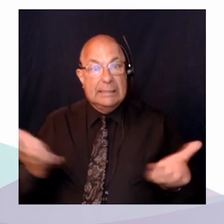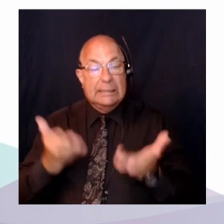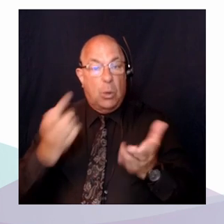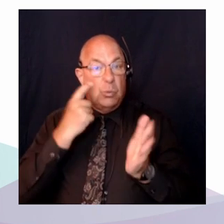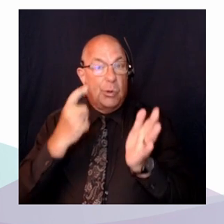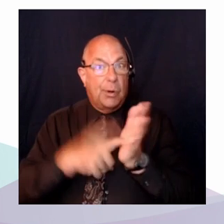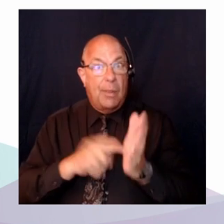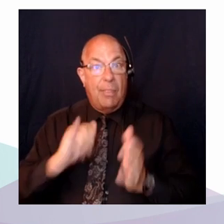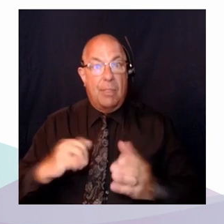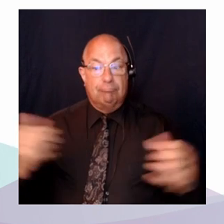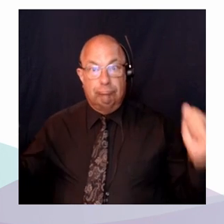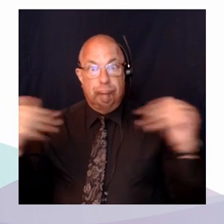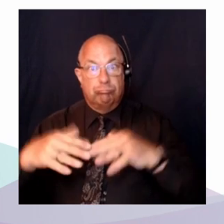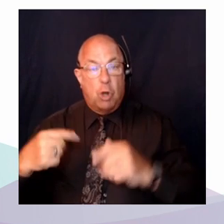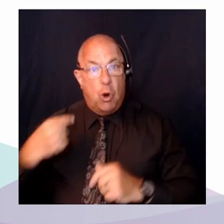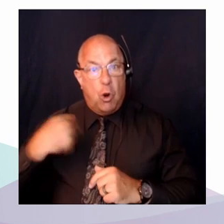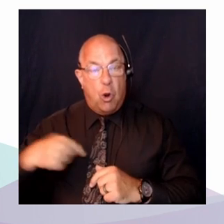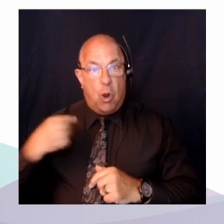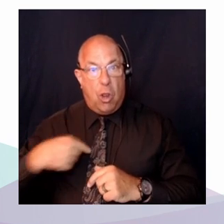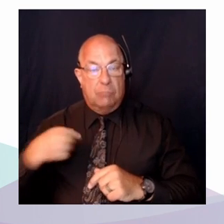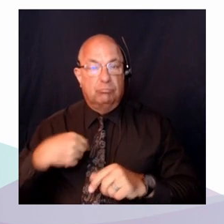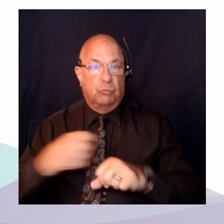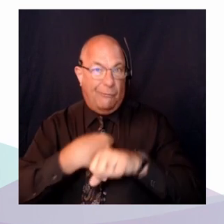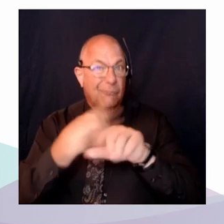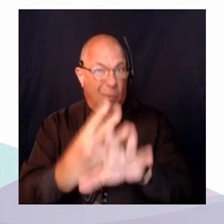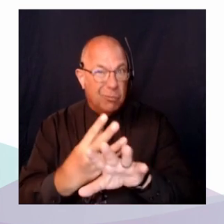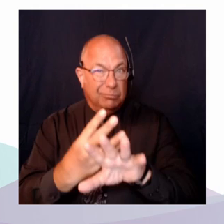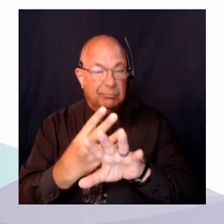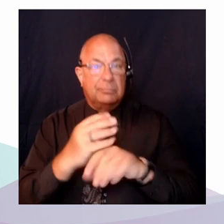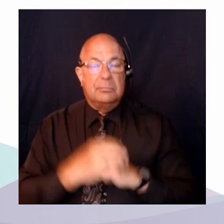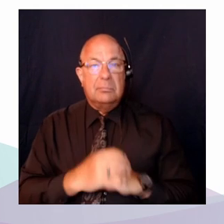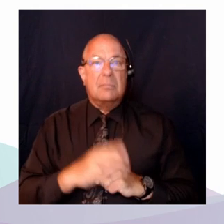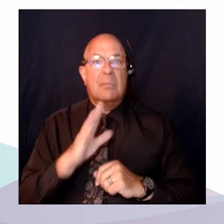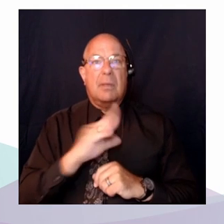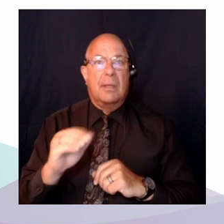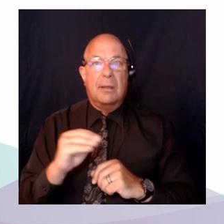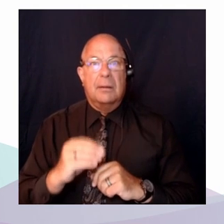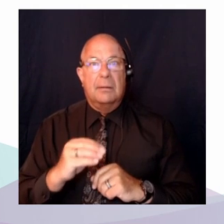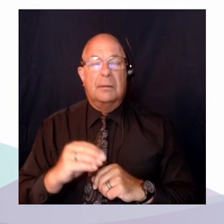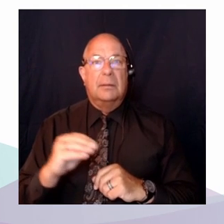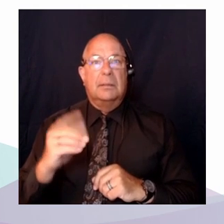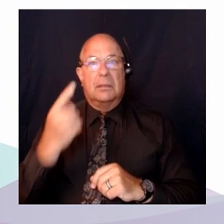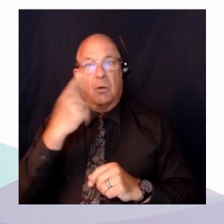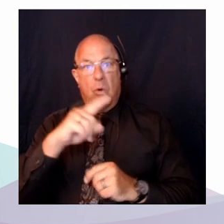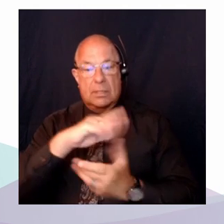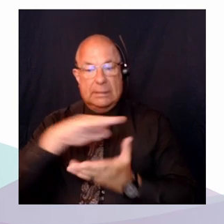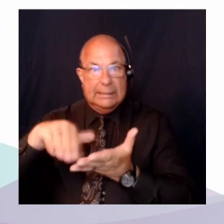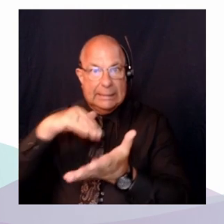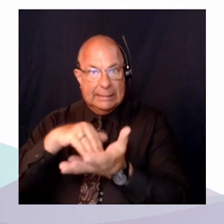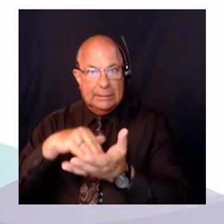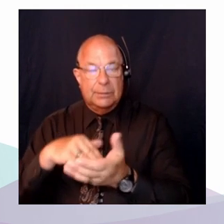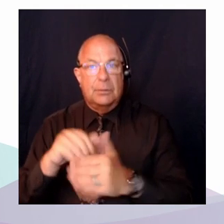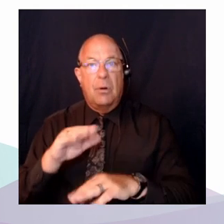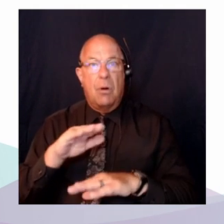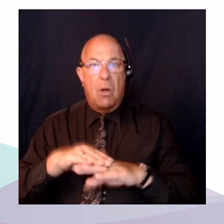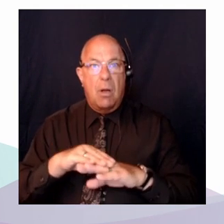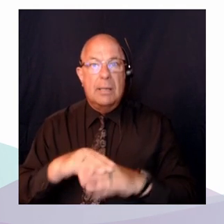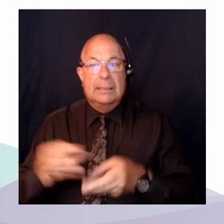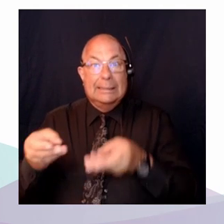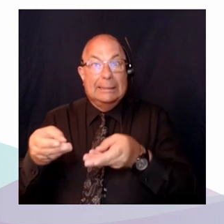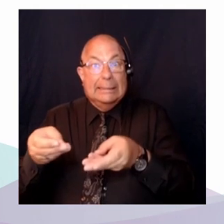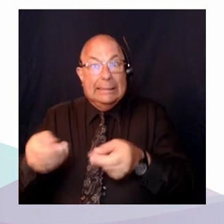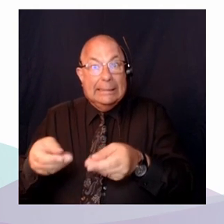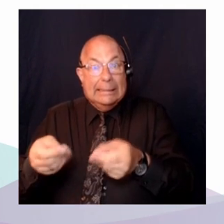organisé depuis un centre logistique situé sur le territoire non cédé de la nation algonquine